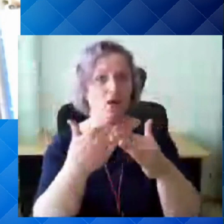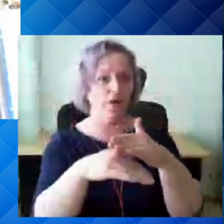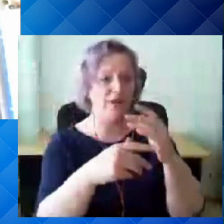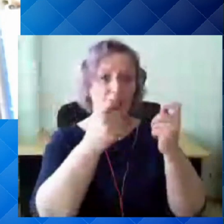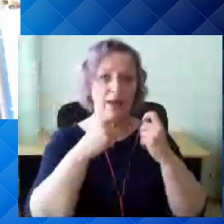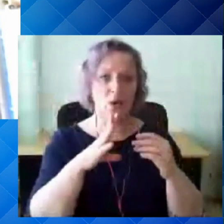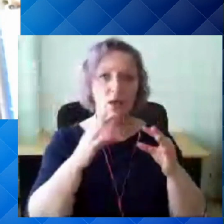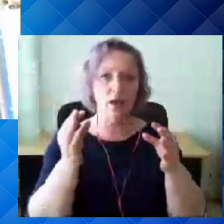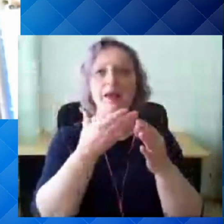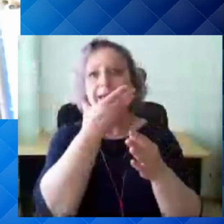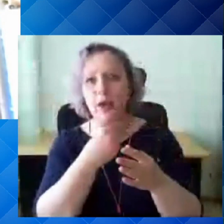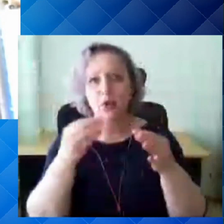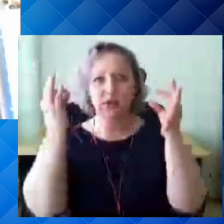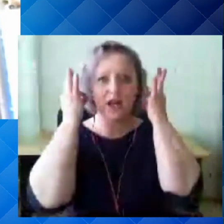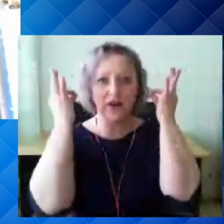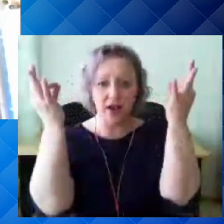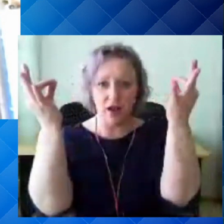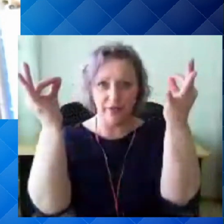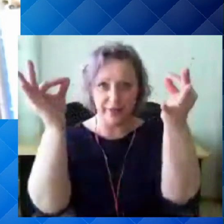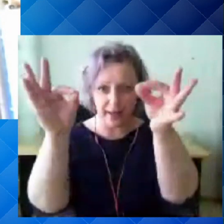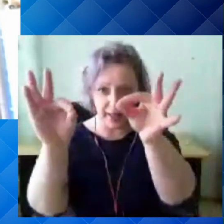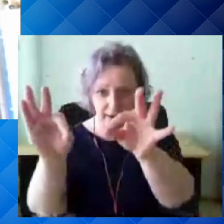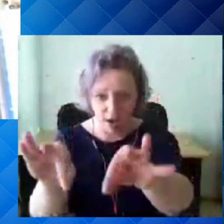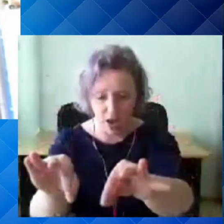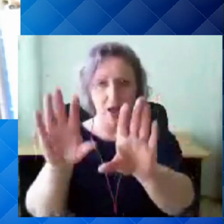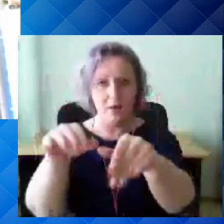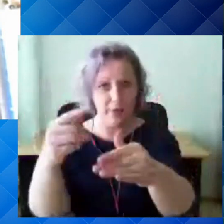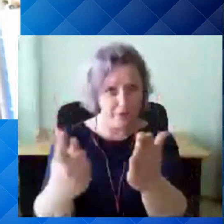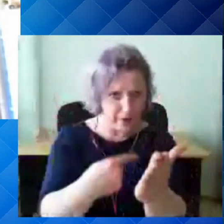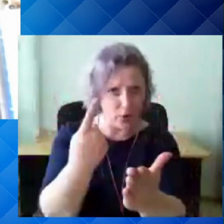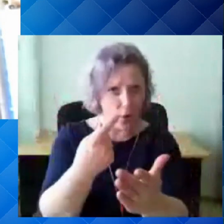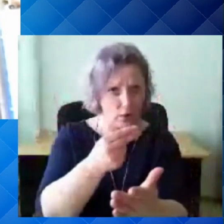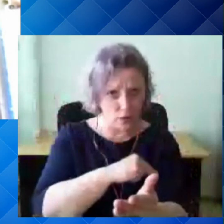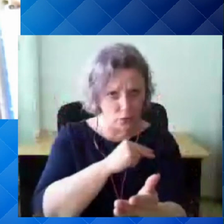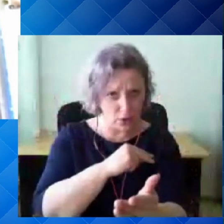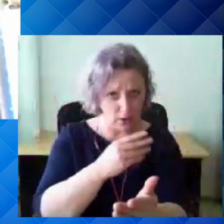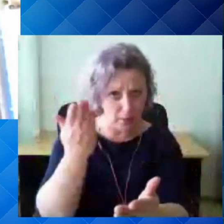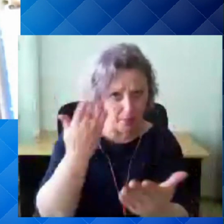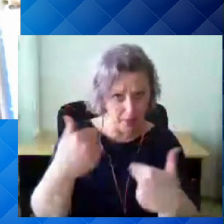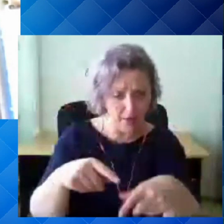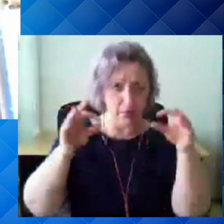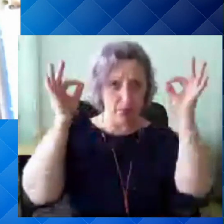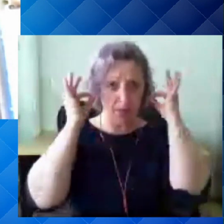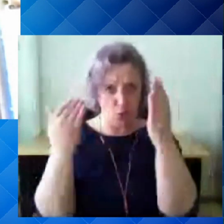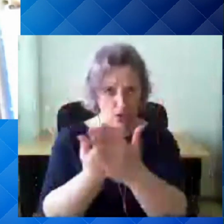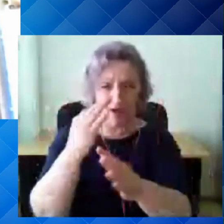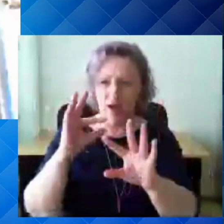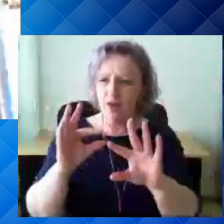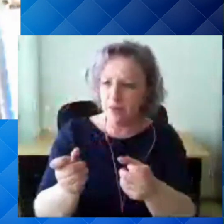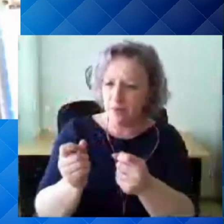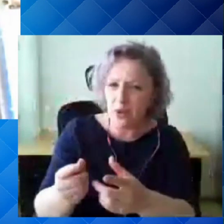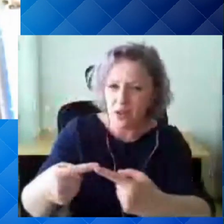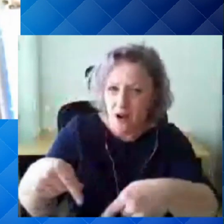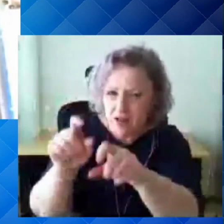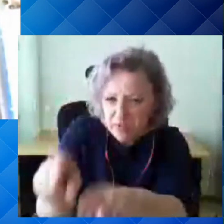võtan kõrvad tagant ilusti ära, siis võib teda veel korra kasutada või võiks seal prügikast või tuleks ta panna